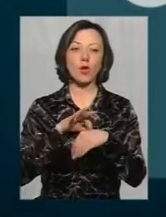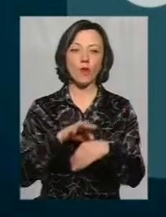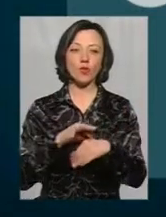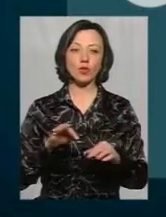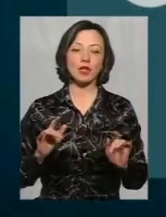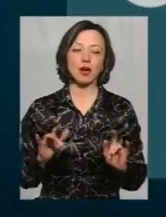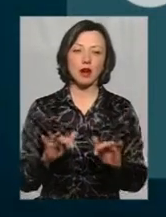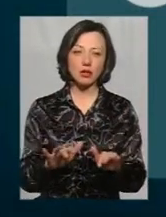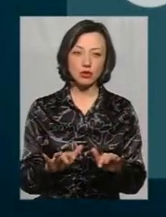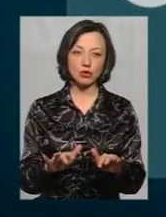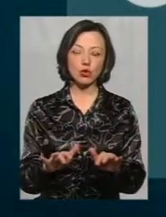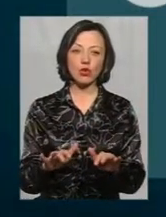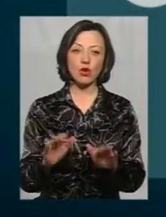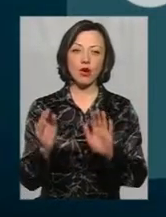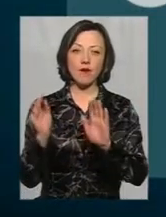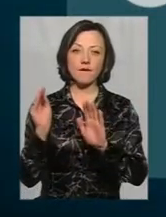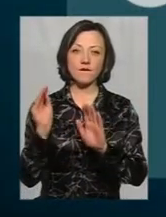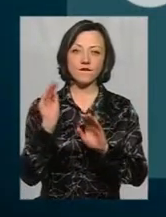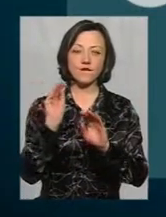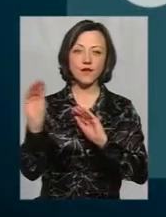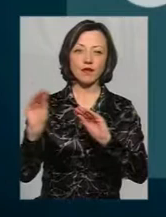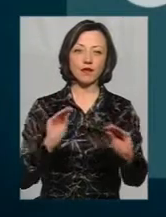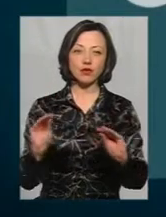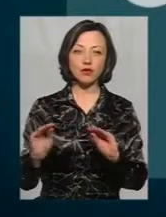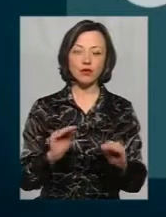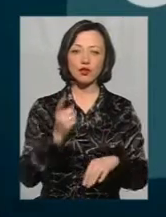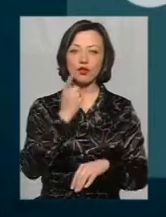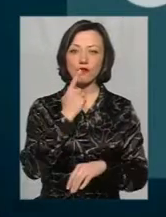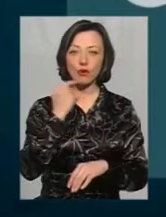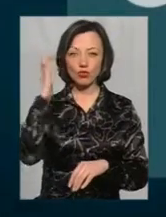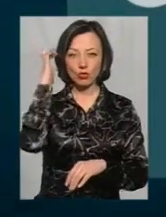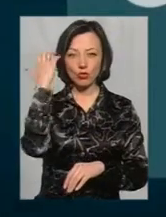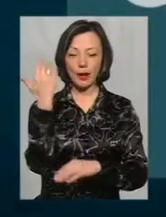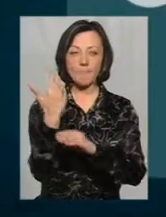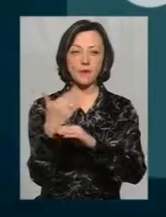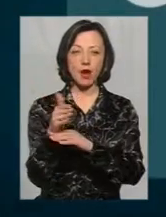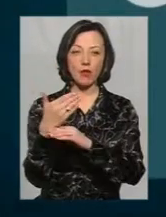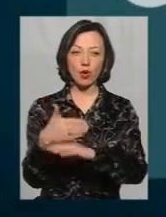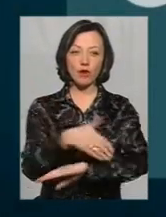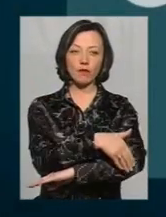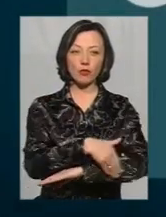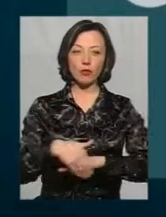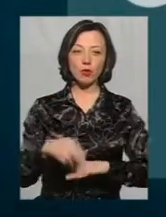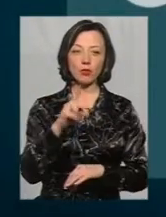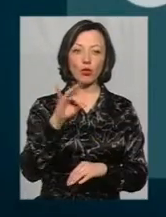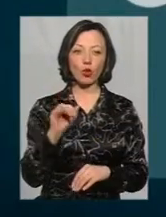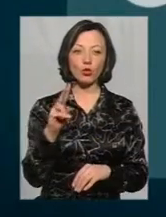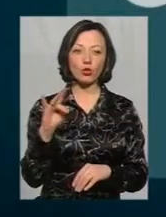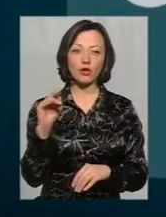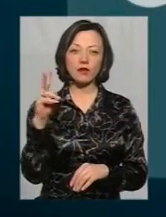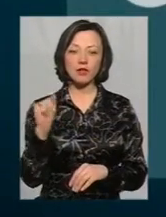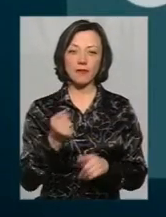акцію вивішування червоно-чорних прапорів по вулиці Проскурівській. В даному листі вони просять